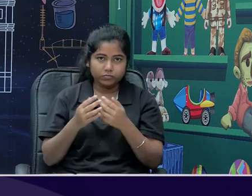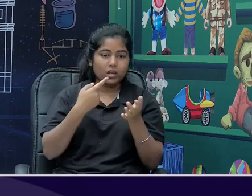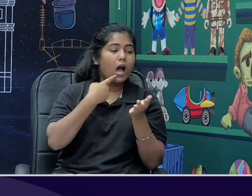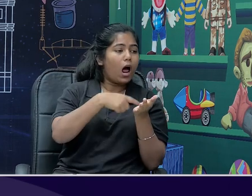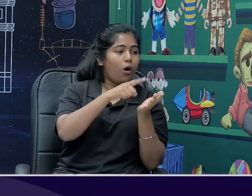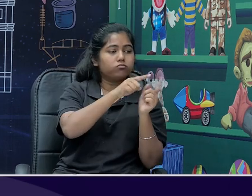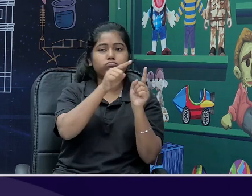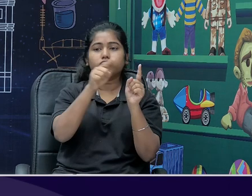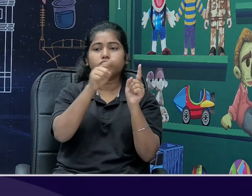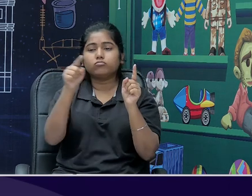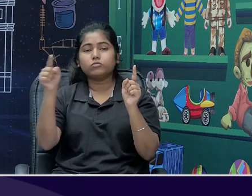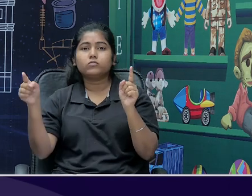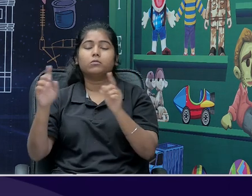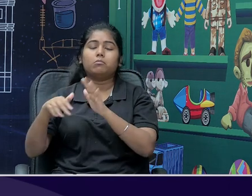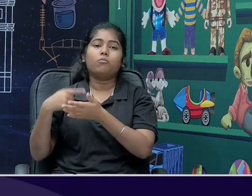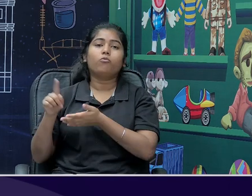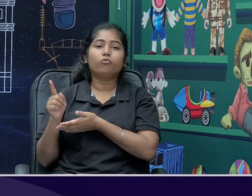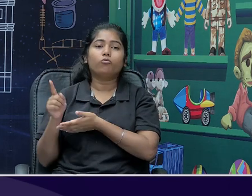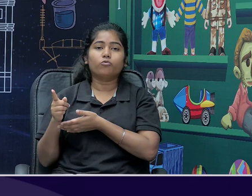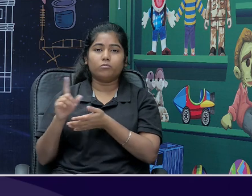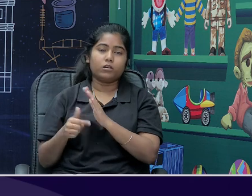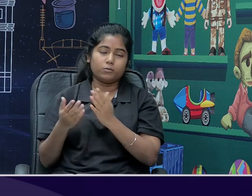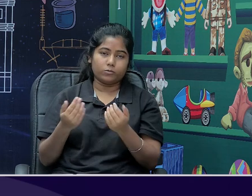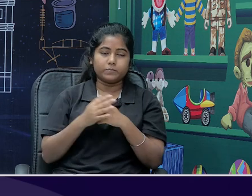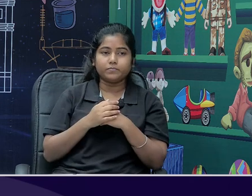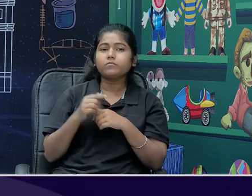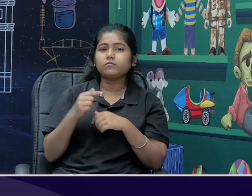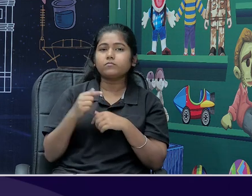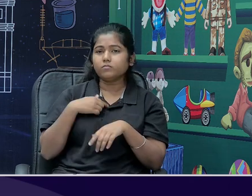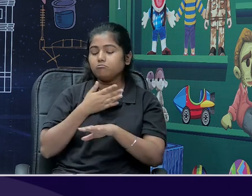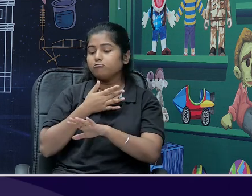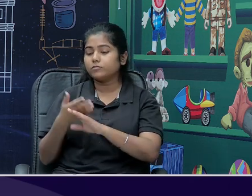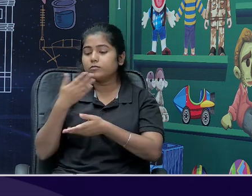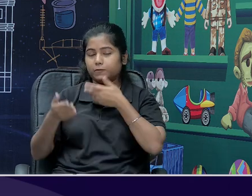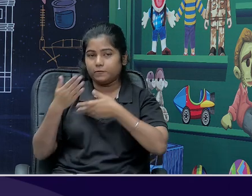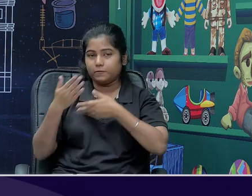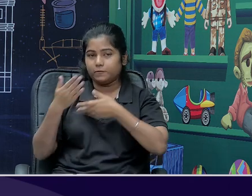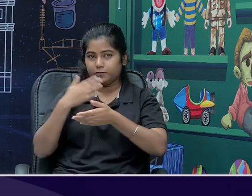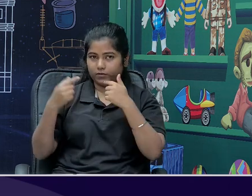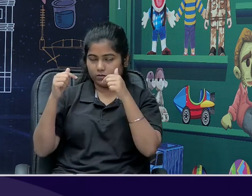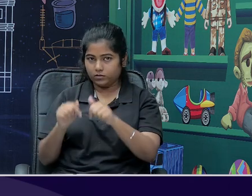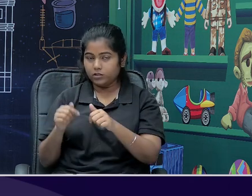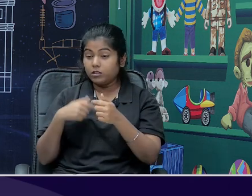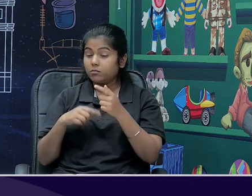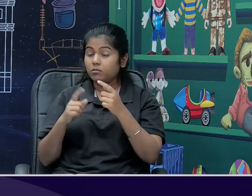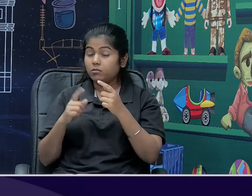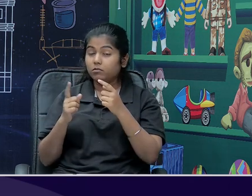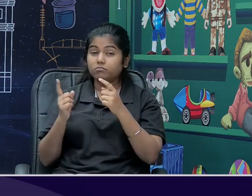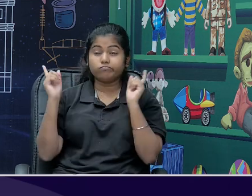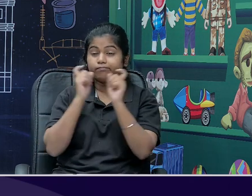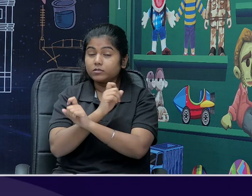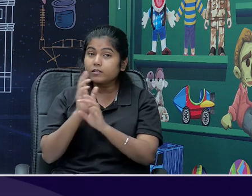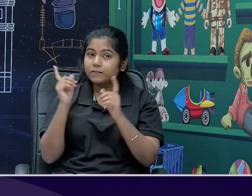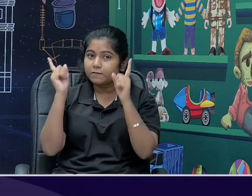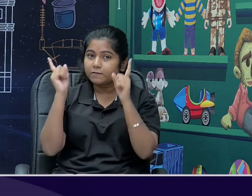जो अभी हमने अब तक जो पढ़ा, इसकी complexity के भी बात करें, because we are in the, you know,